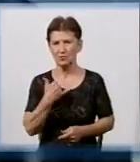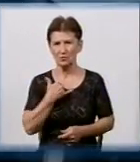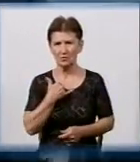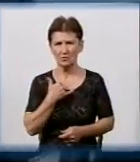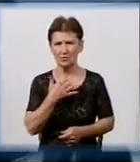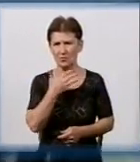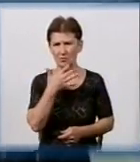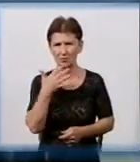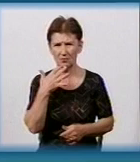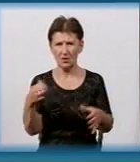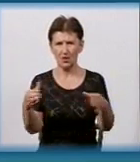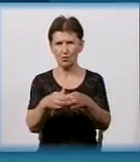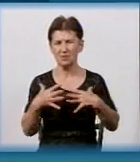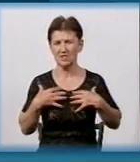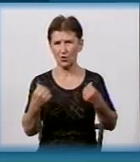гублять здоров'я.